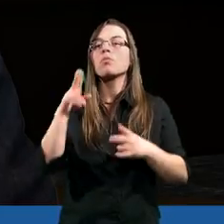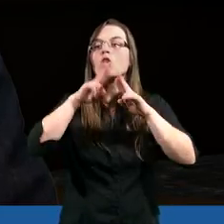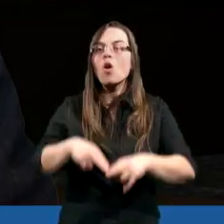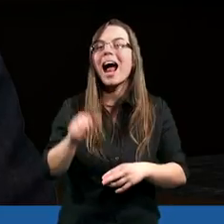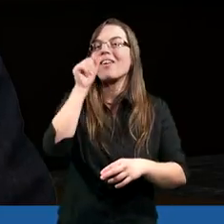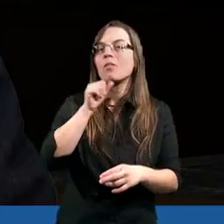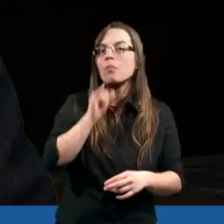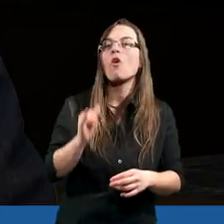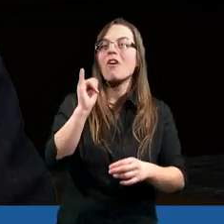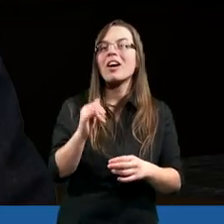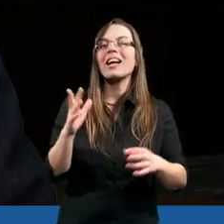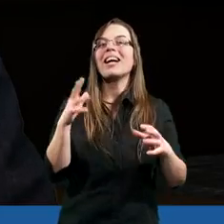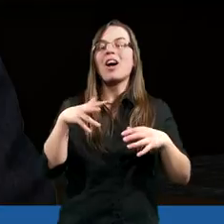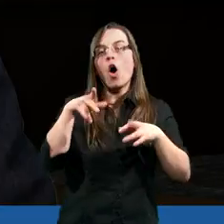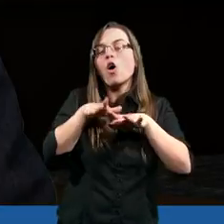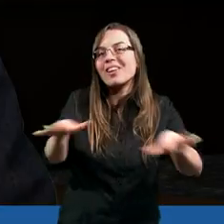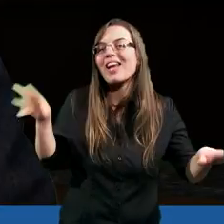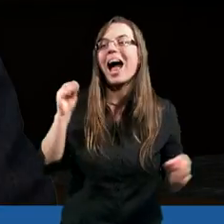zostaną wypróbowane i spłoną.